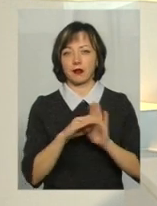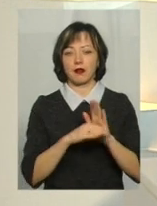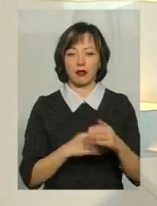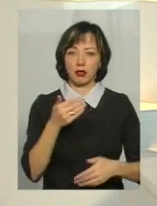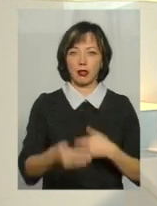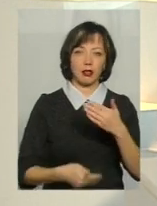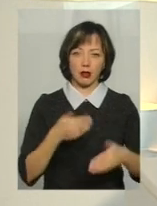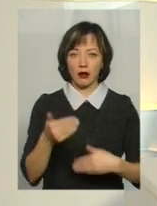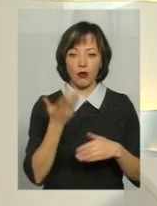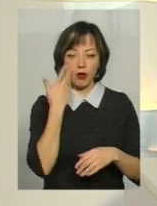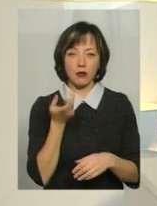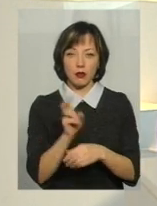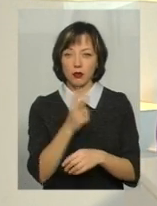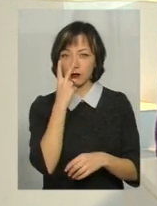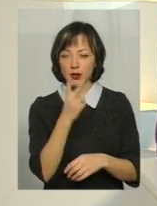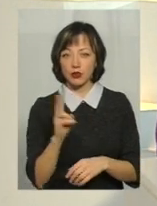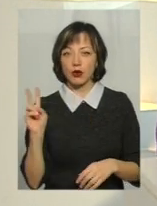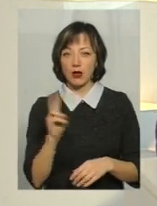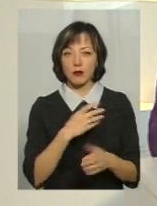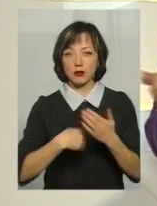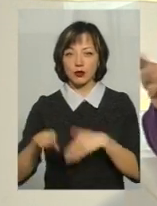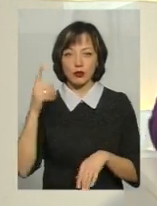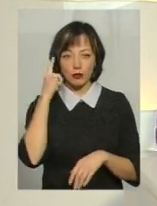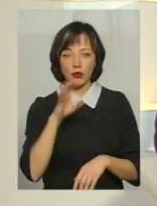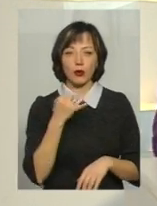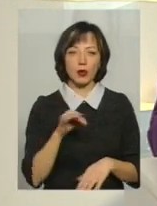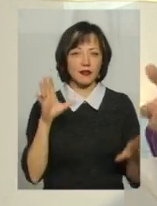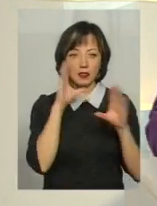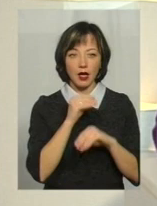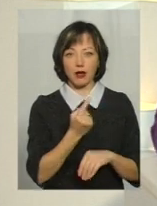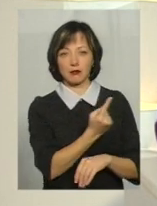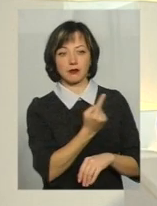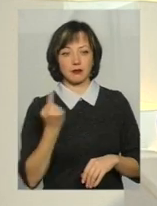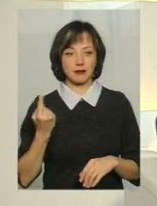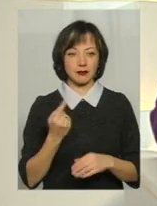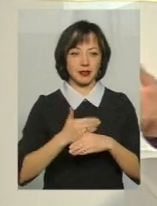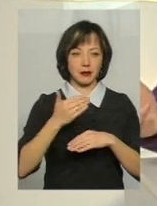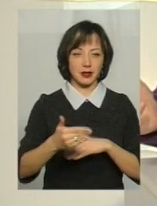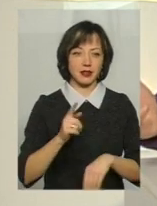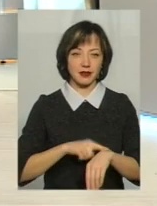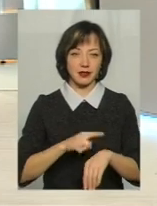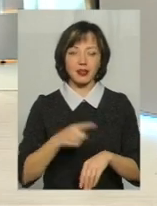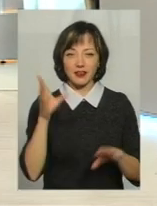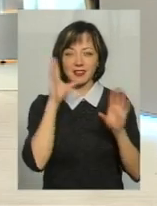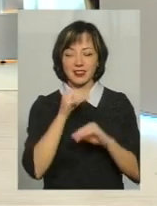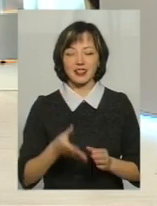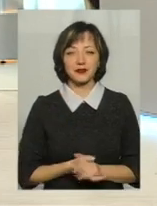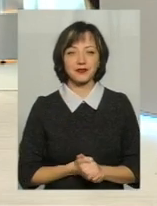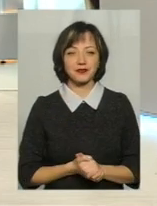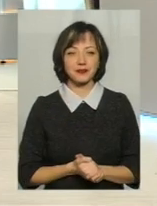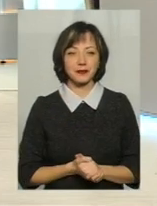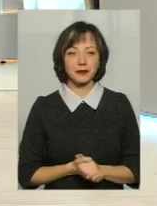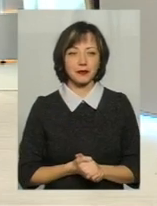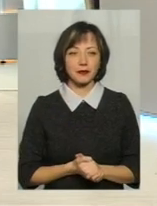добре, тому що коли ти приходиш і бачиш, що твій тролейбус поїхав, думаєш, ну, не встиг, а він взяв і запізнився, ти вже встиг. Це,